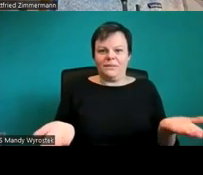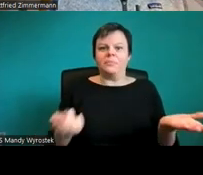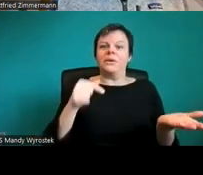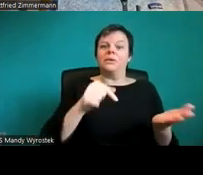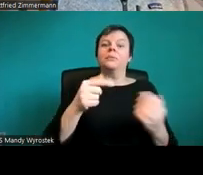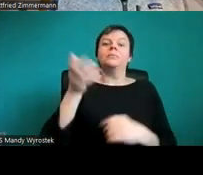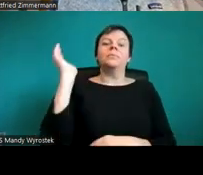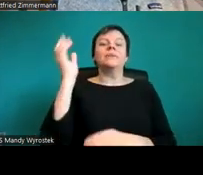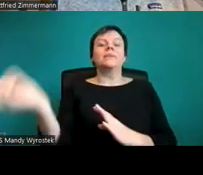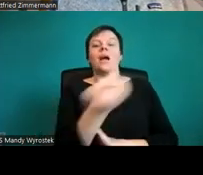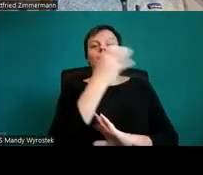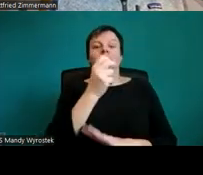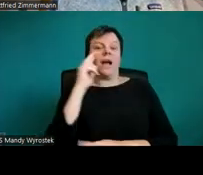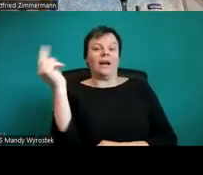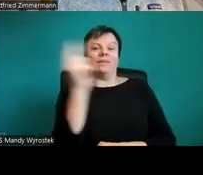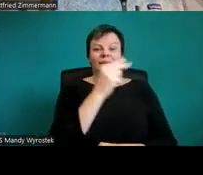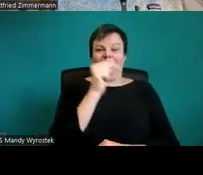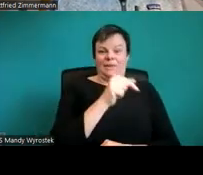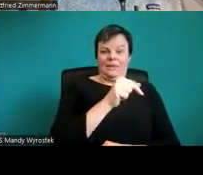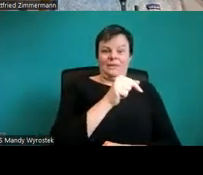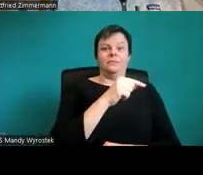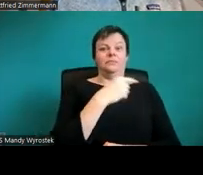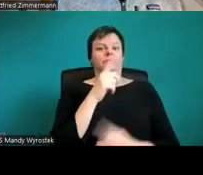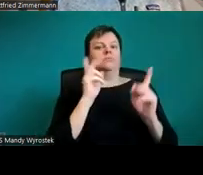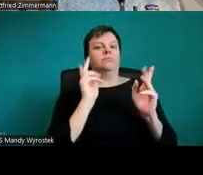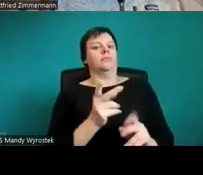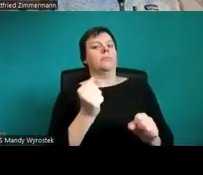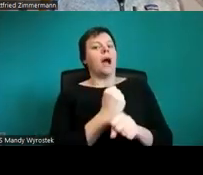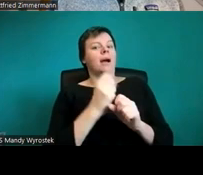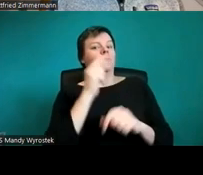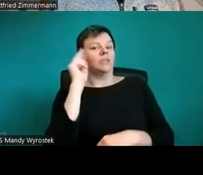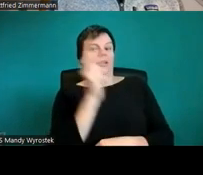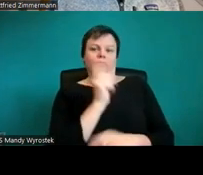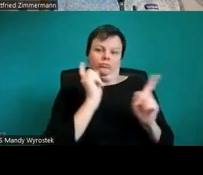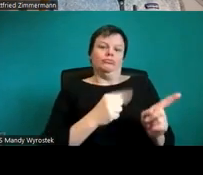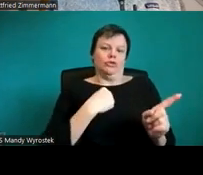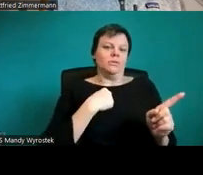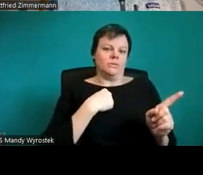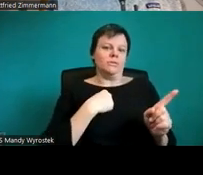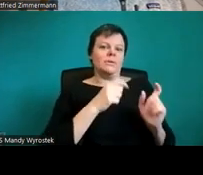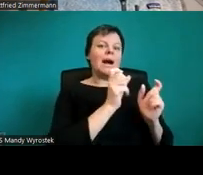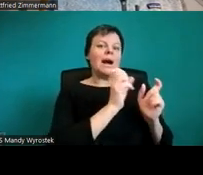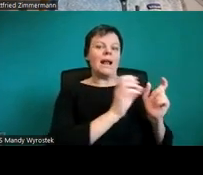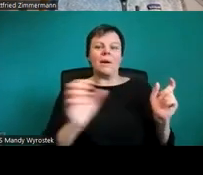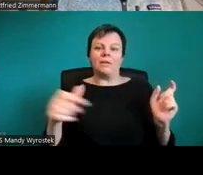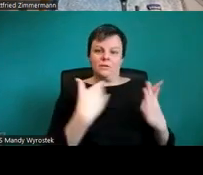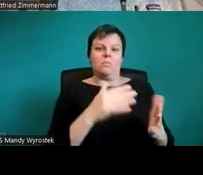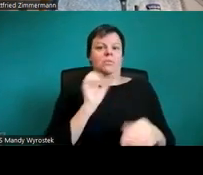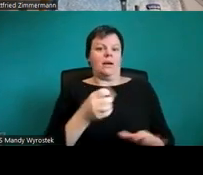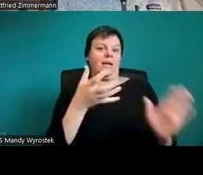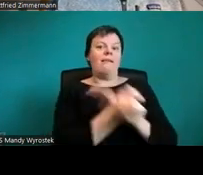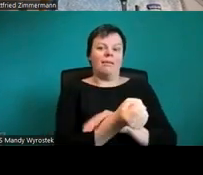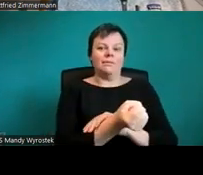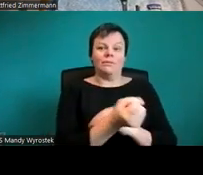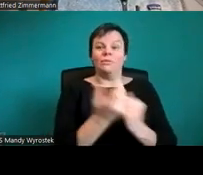Bearbeitungsansicht muss ich ja auch diese Elemente erreichen können. Und deswegen